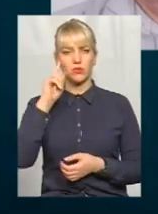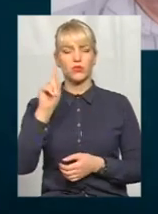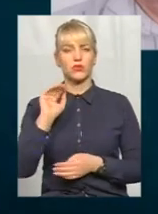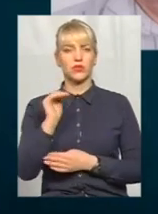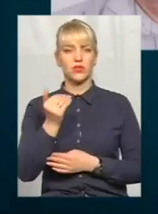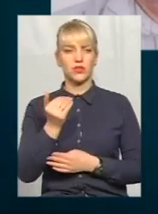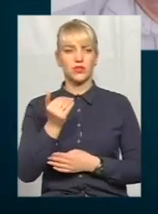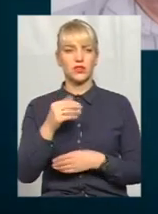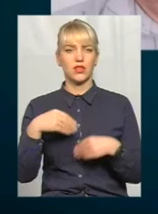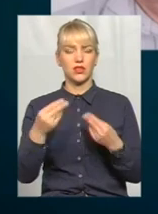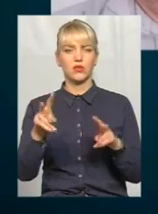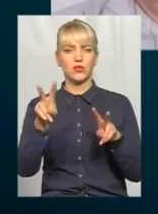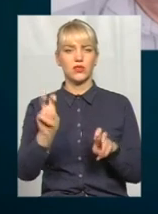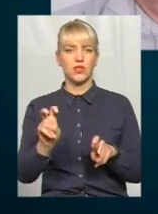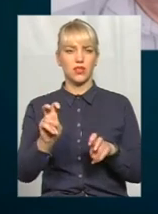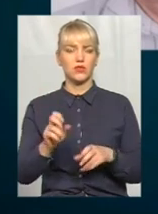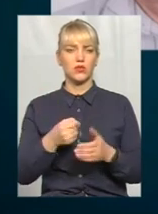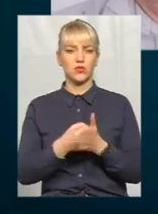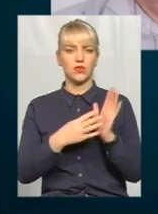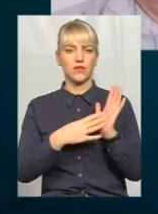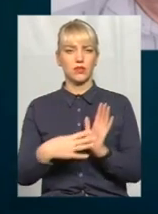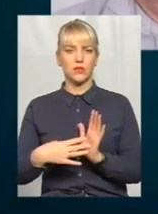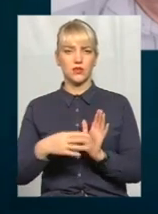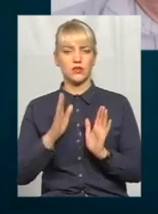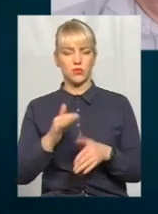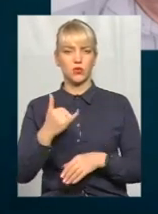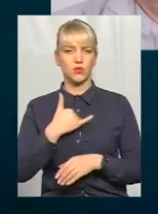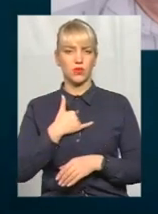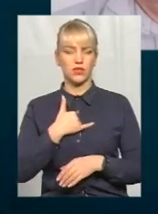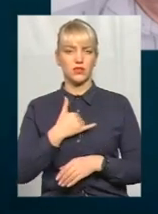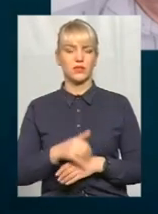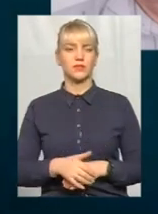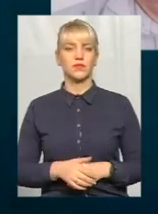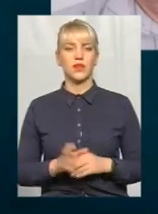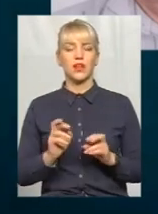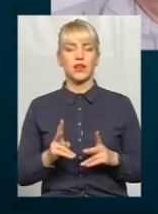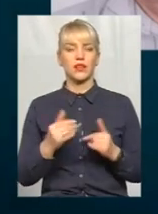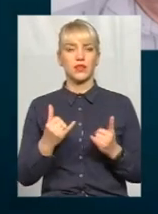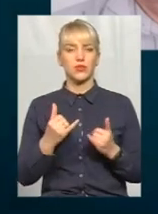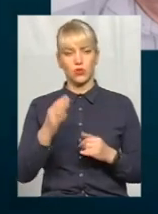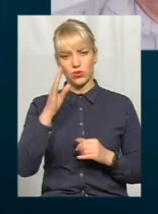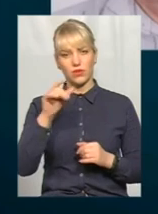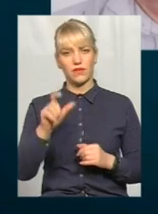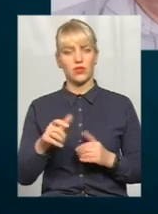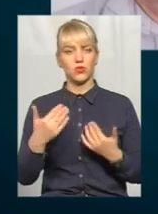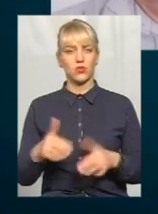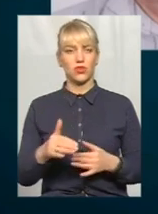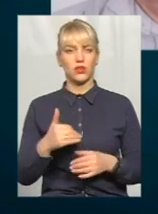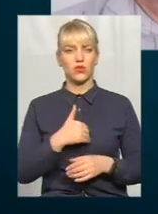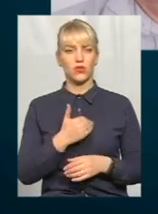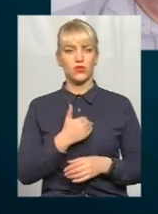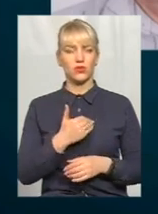нададуть статус. І за дев'ятий місяць їх буде в нас. Як на сьогодні, то він вже хоче